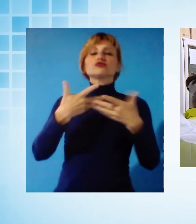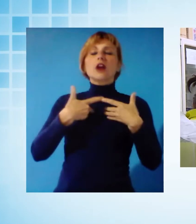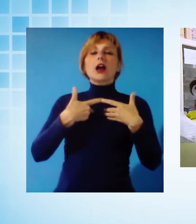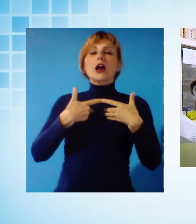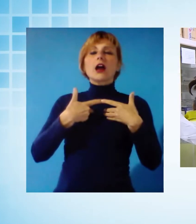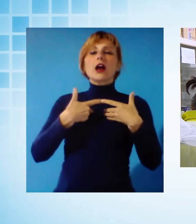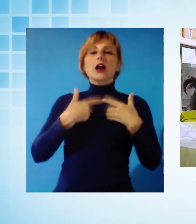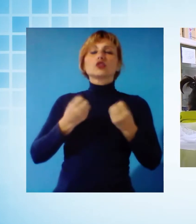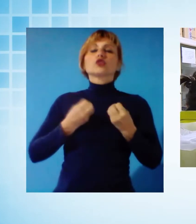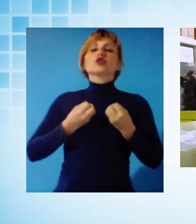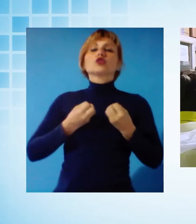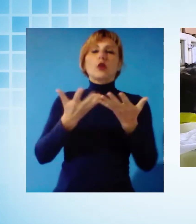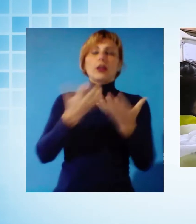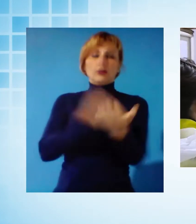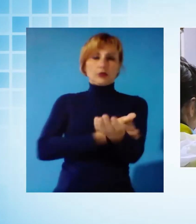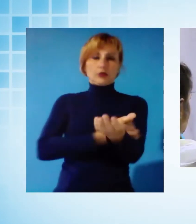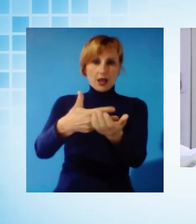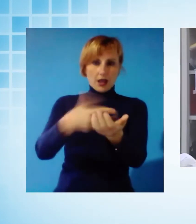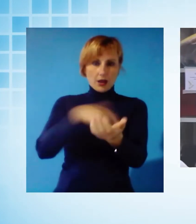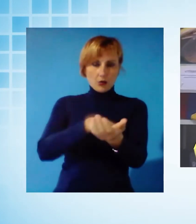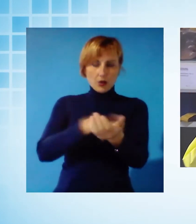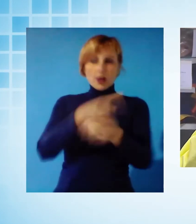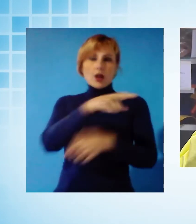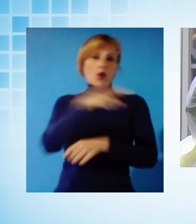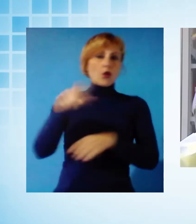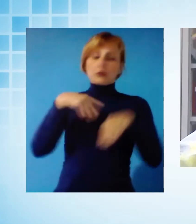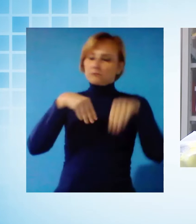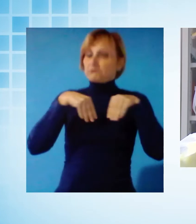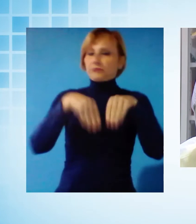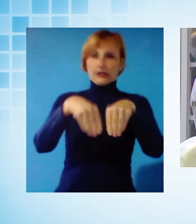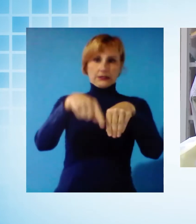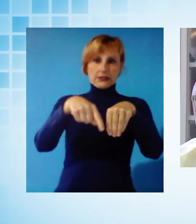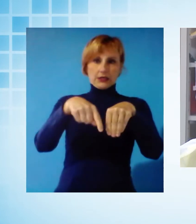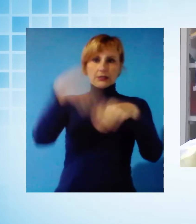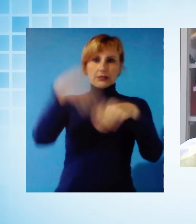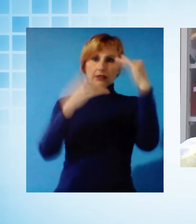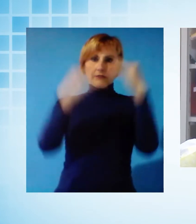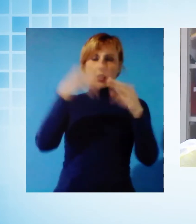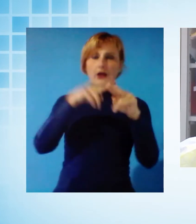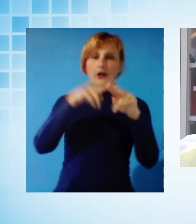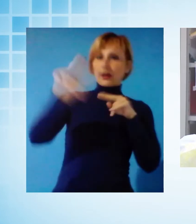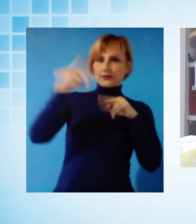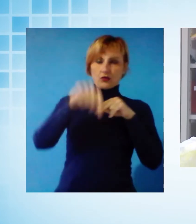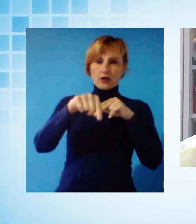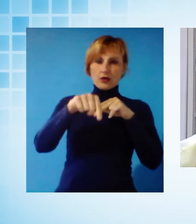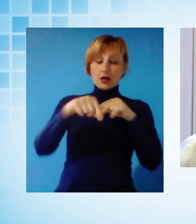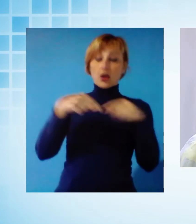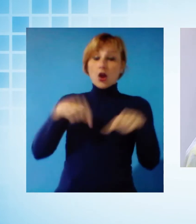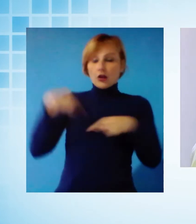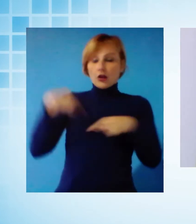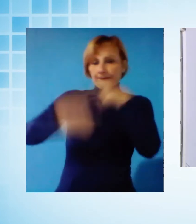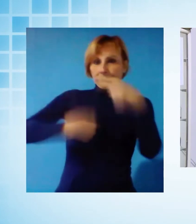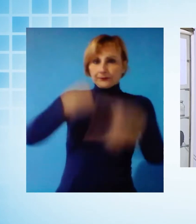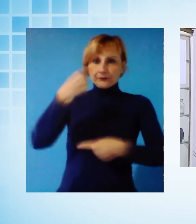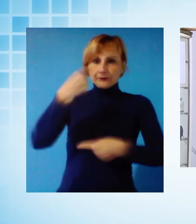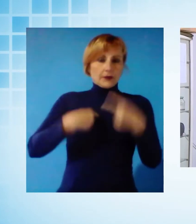stato bisogno, hanno risposto presente su tutto il territorio nazionale e che continuano ancora oggi a fare la loro parte con la preziosa